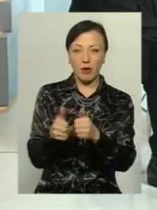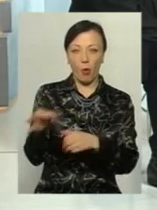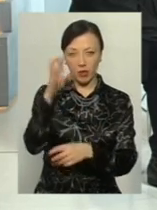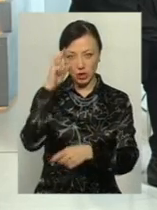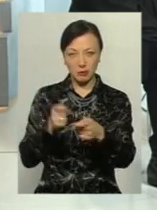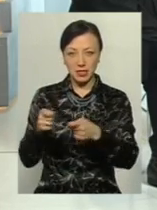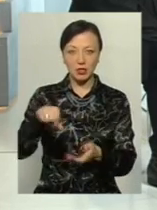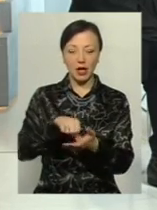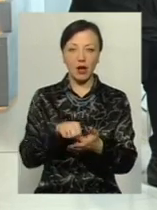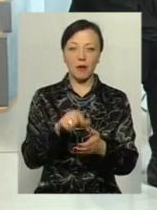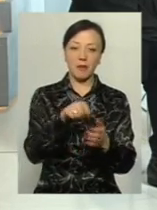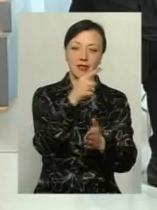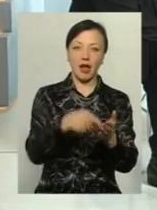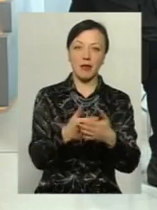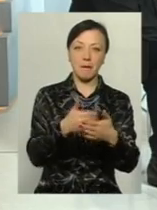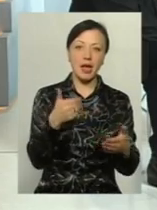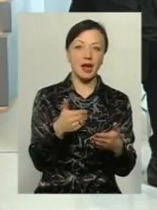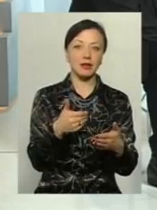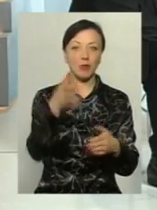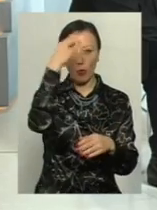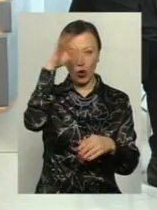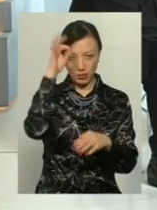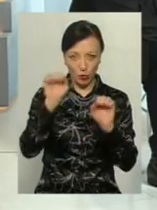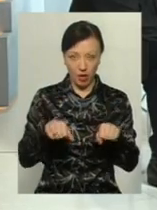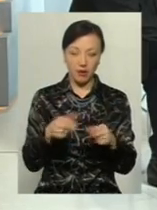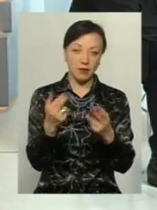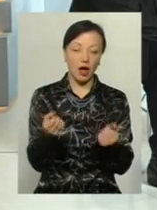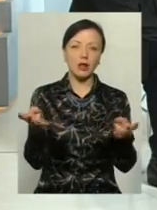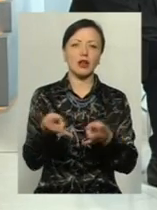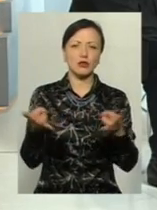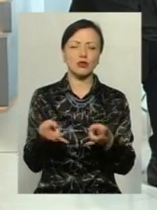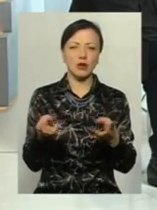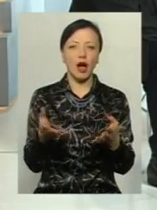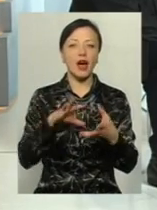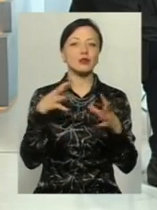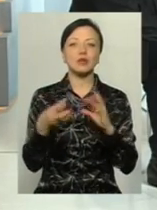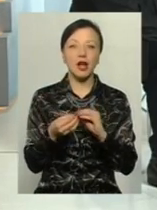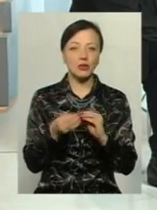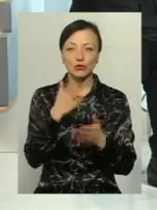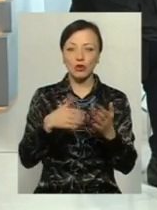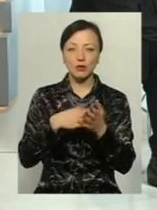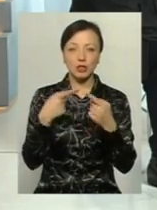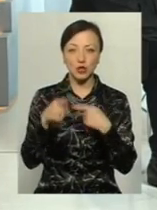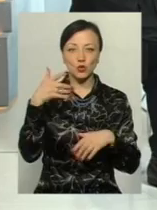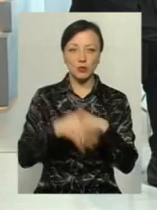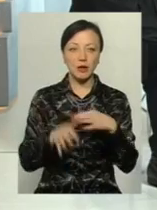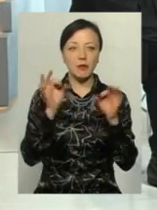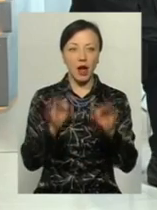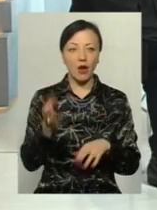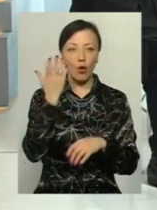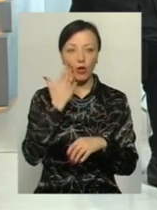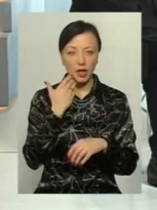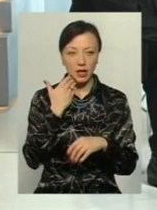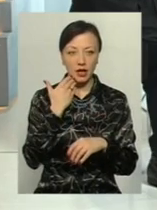силовиками? Могла чи ні? Звичайно могла. Тоді для чого… Але результат зовсім другий. Ви зрозумієте правильно, коли